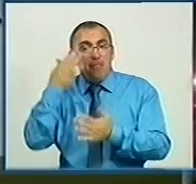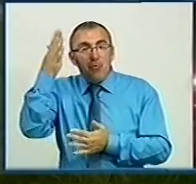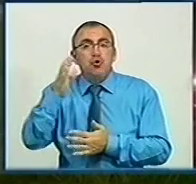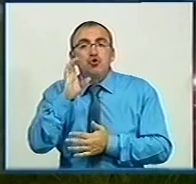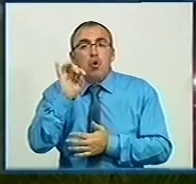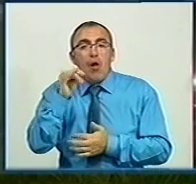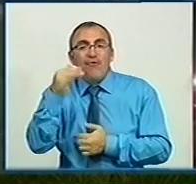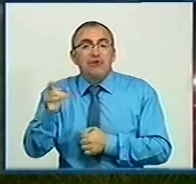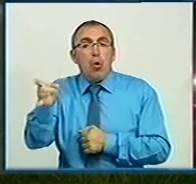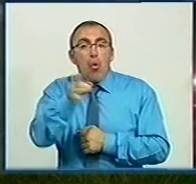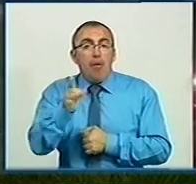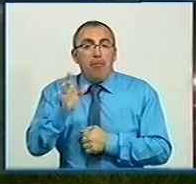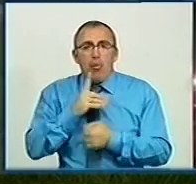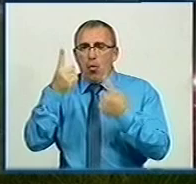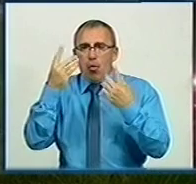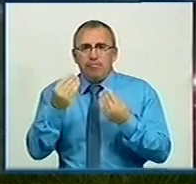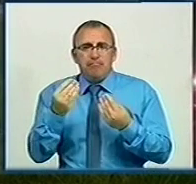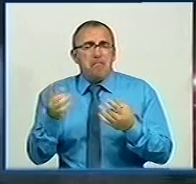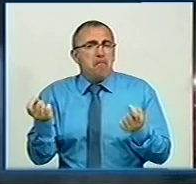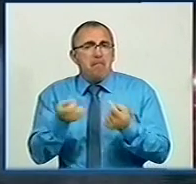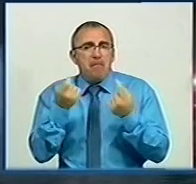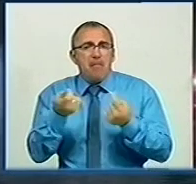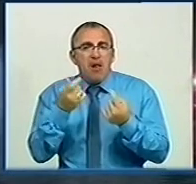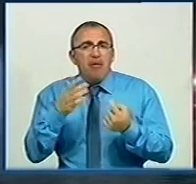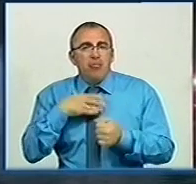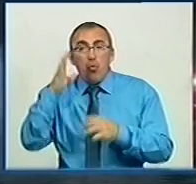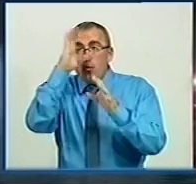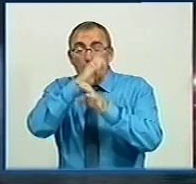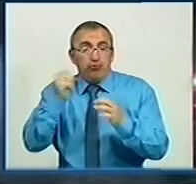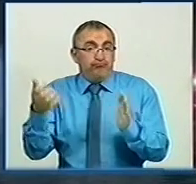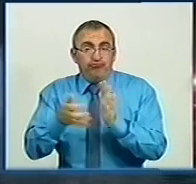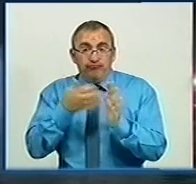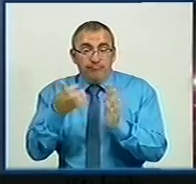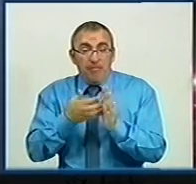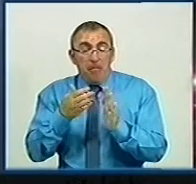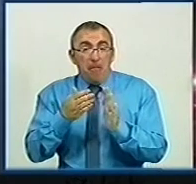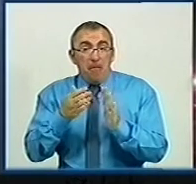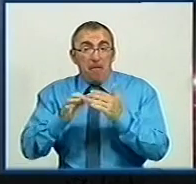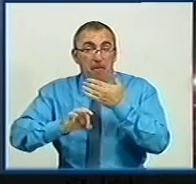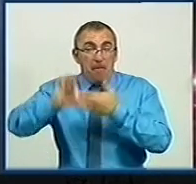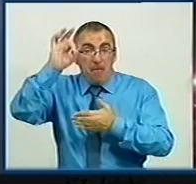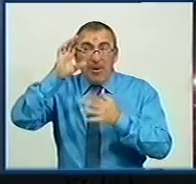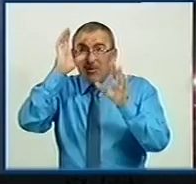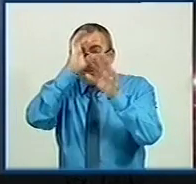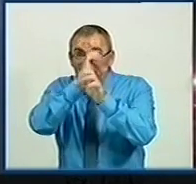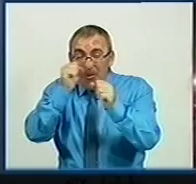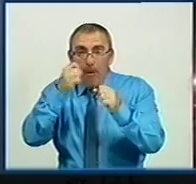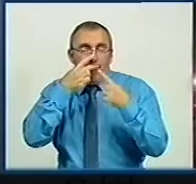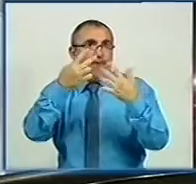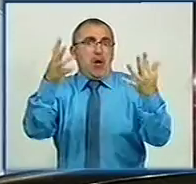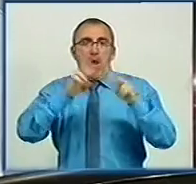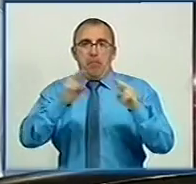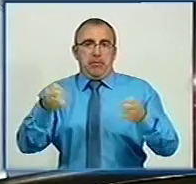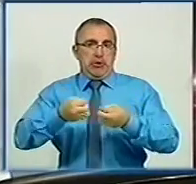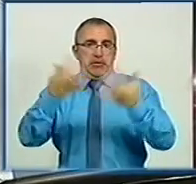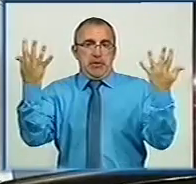островів. Перший день був малоактивний, це через відсутність ночей. І пояснює, на півночі в самий пік темряви видно, як в день.